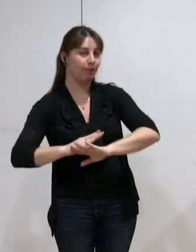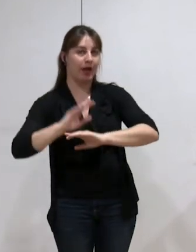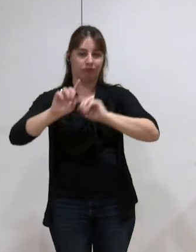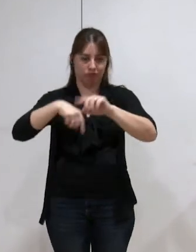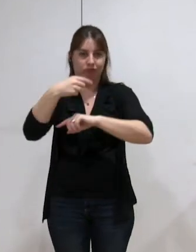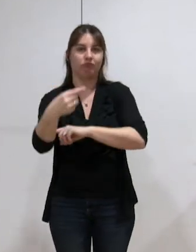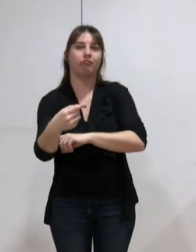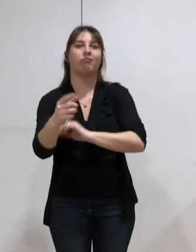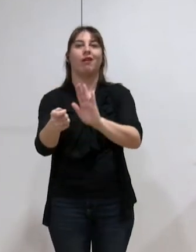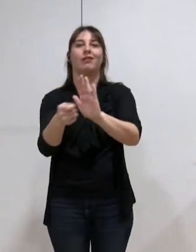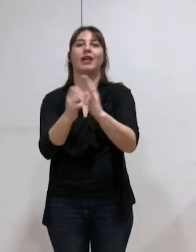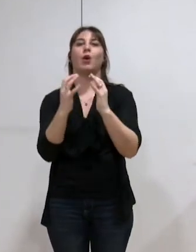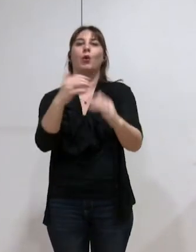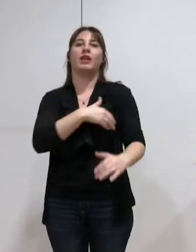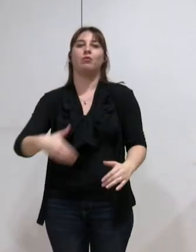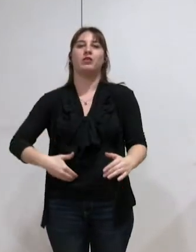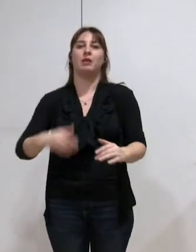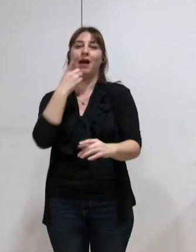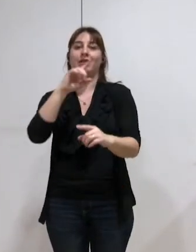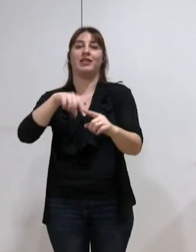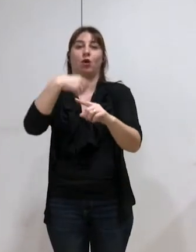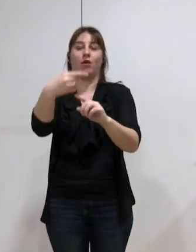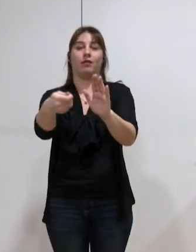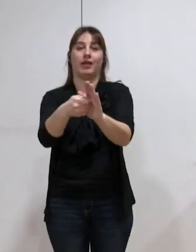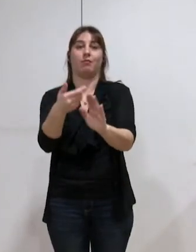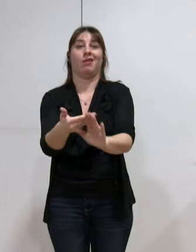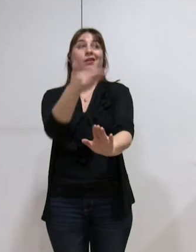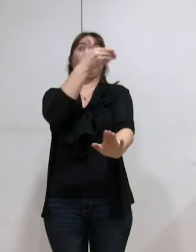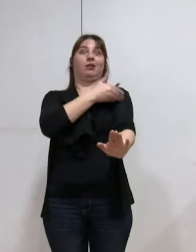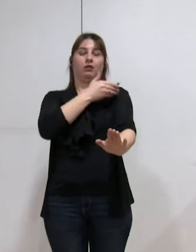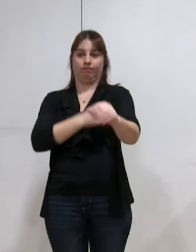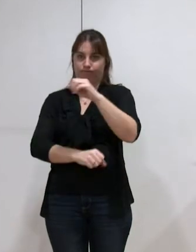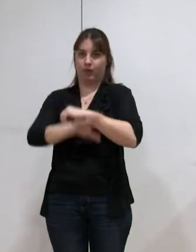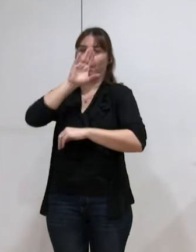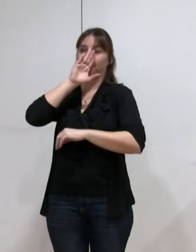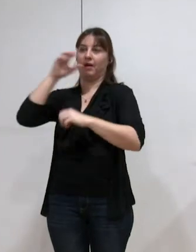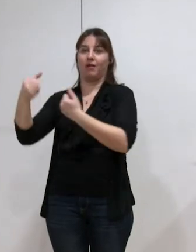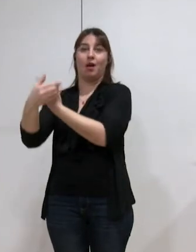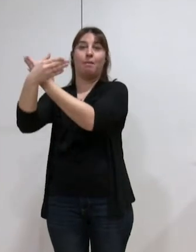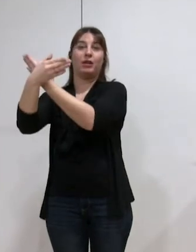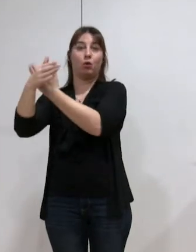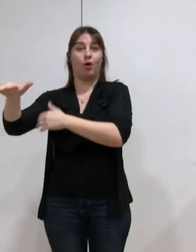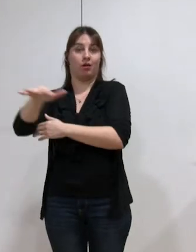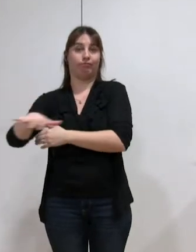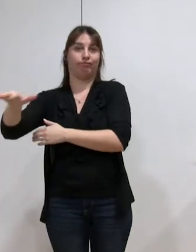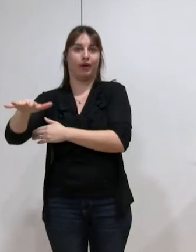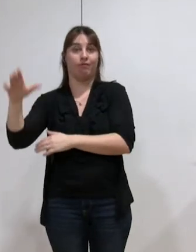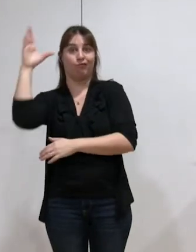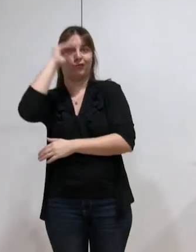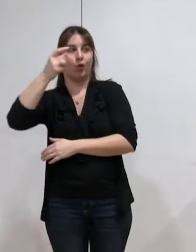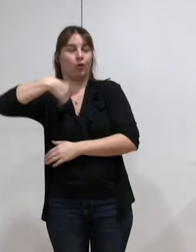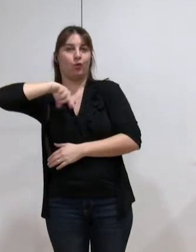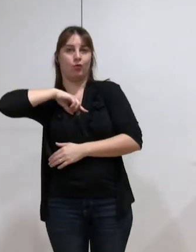avait été fixé très en amont, comme nous en avons l'habitude. Et que celui de la métropole a été fixé en oubliant